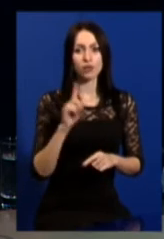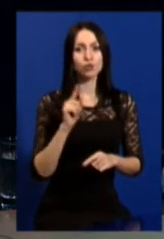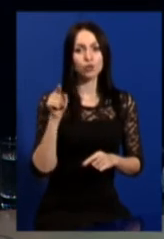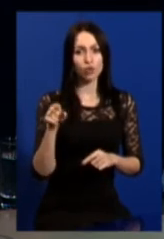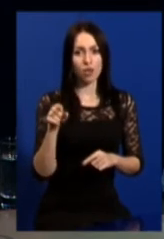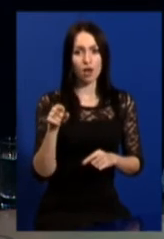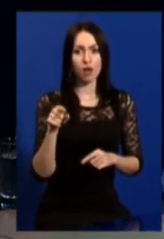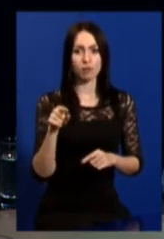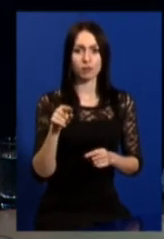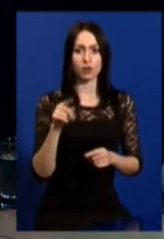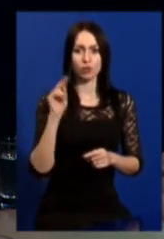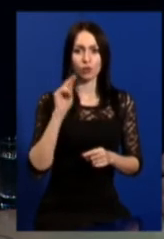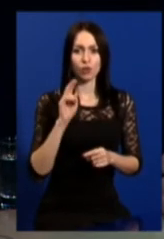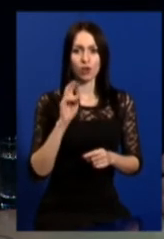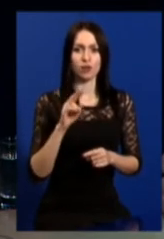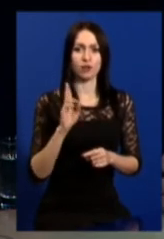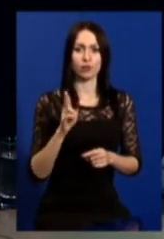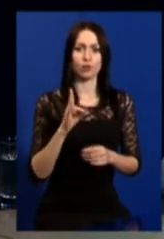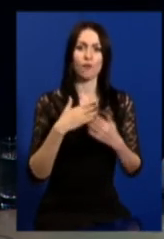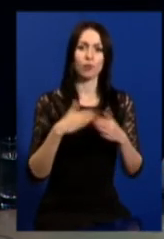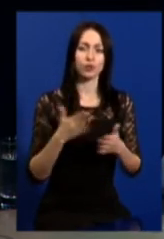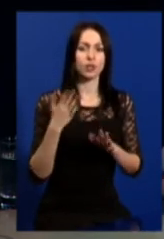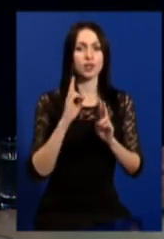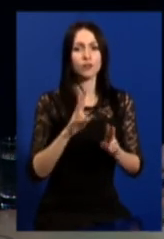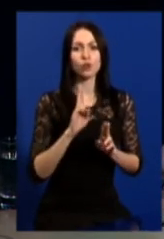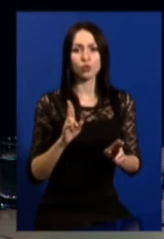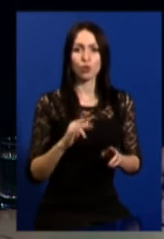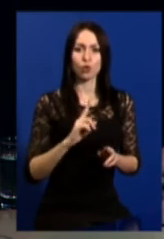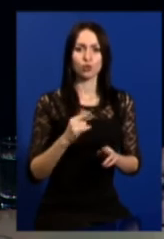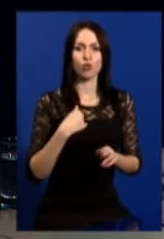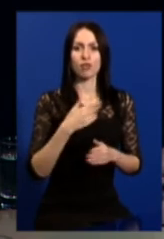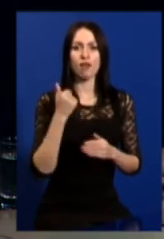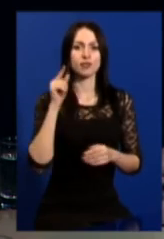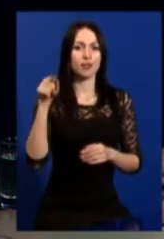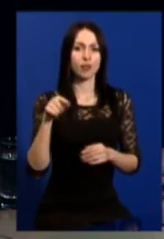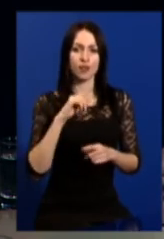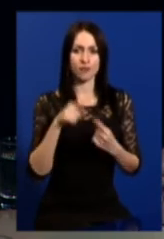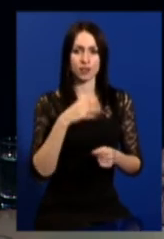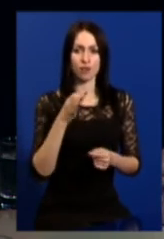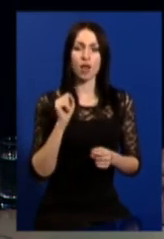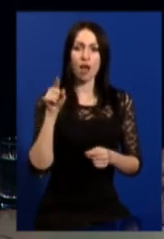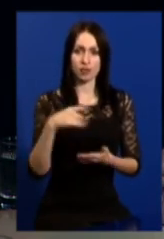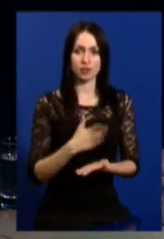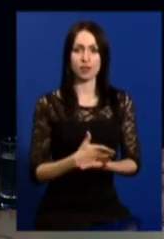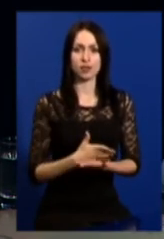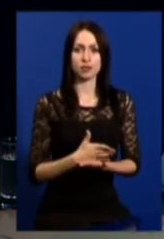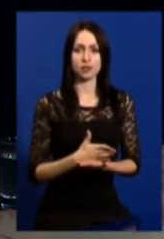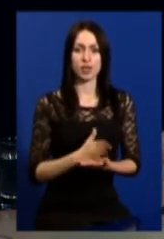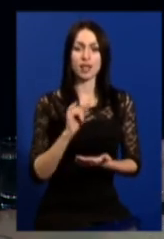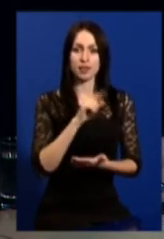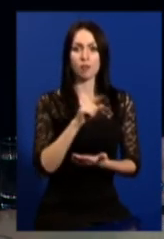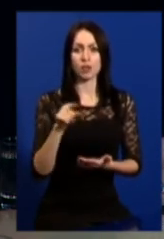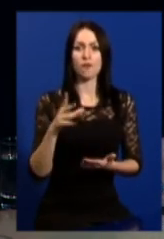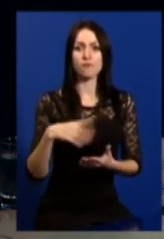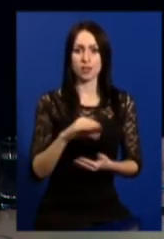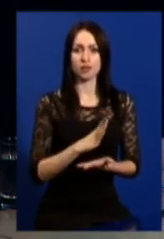найманці, чи відпускники, чи невідомо хто, нас там немає, вони всіда кажуть. А вони є. І там, і